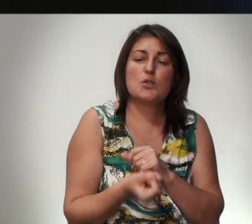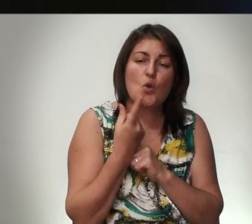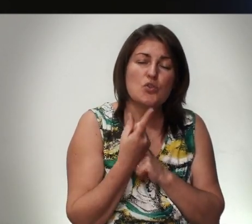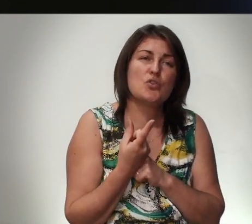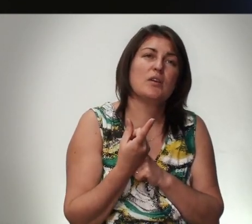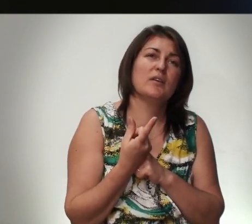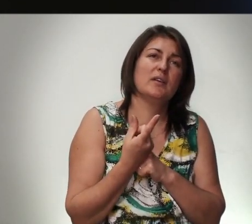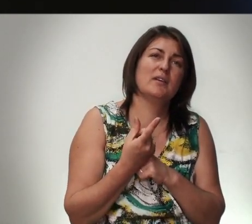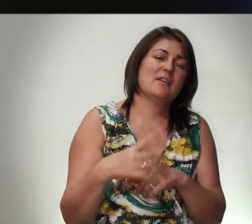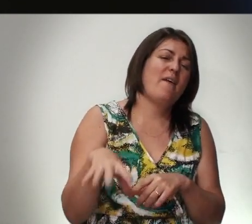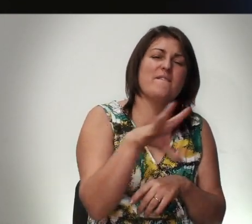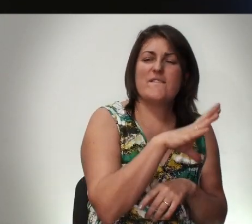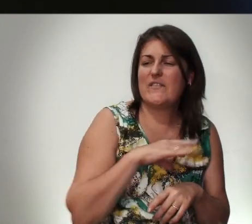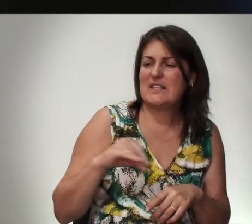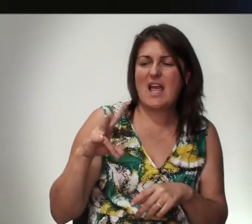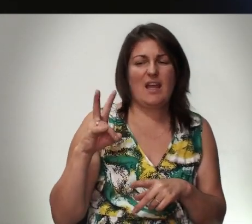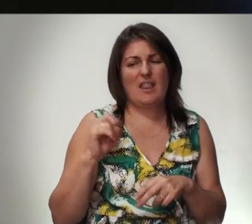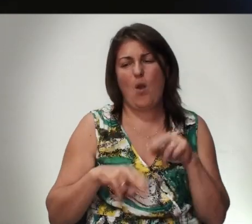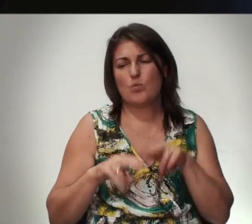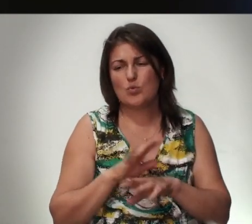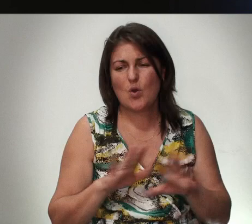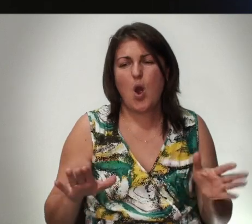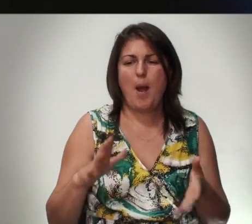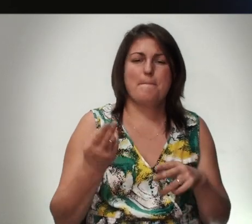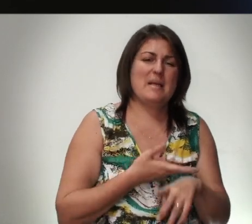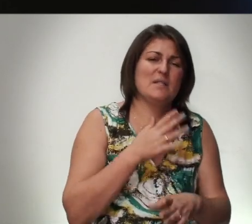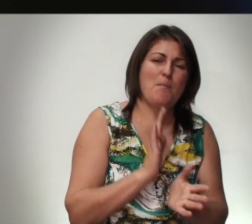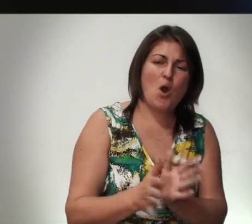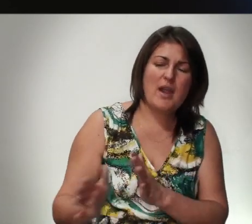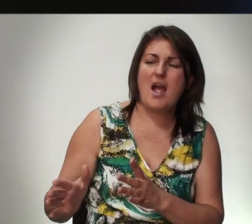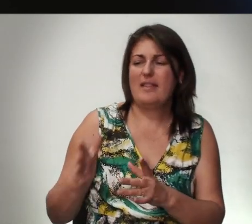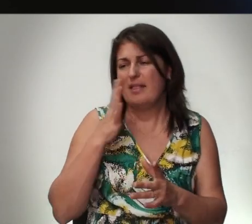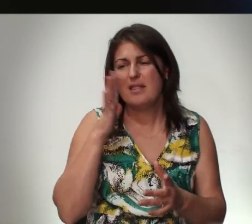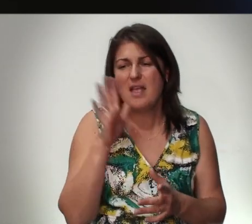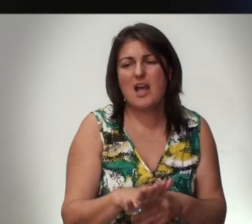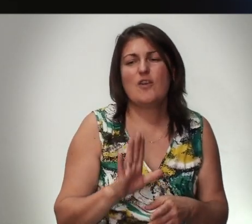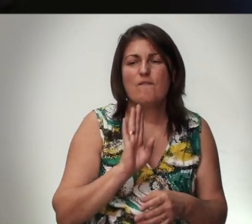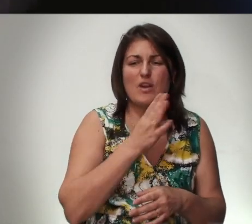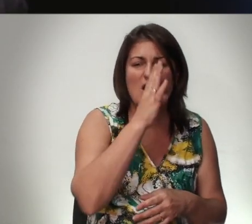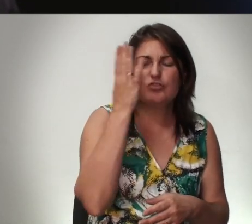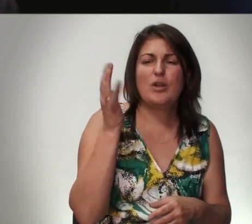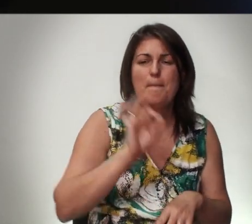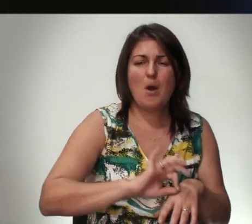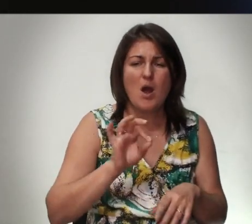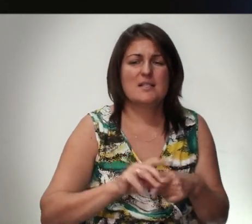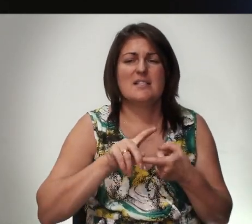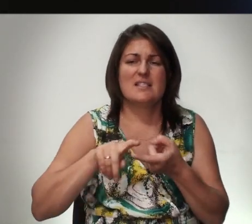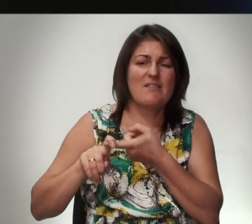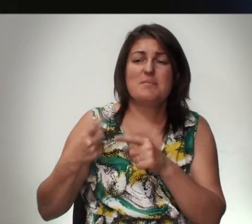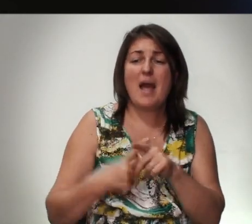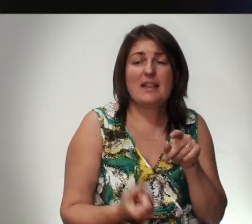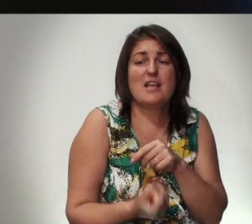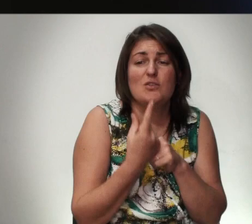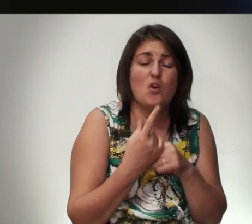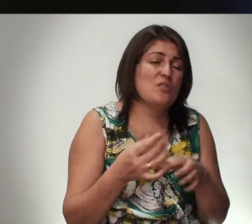Всех Неустройств Беспорядков Ненависти Убийств Вражды Болезни Зависимости Это Источник